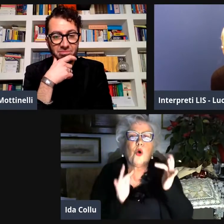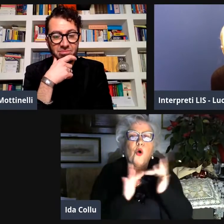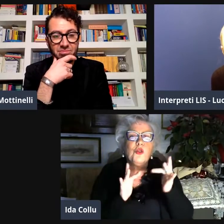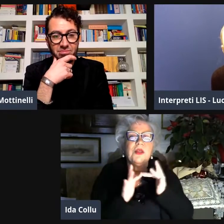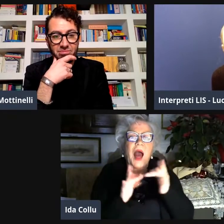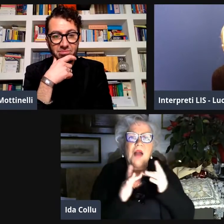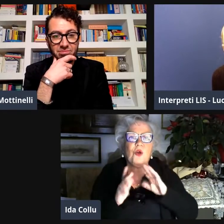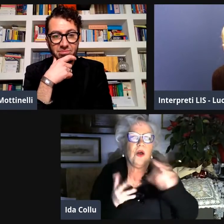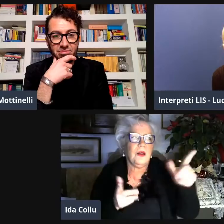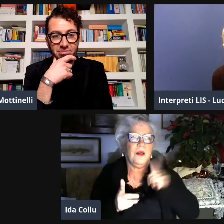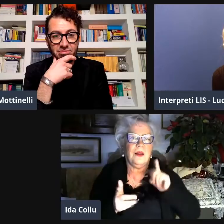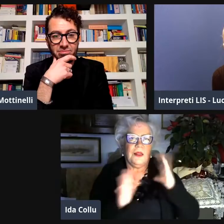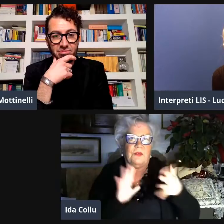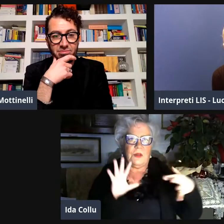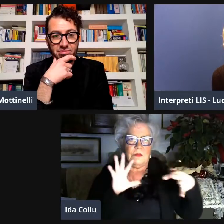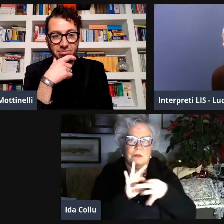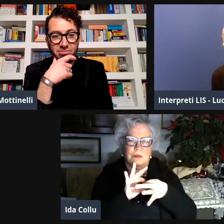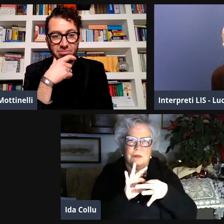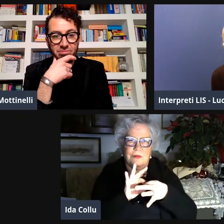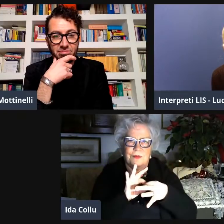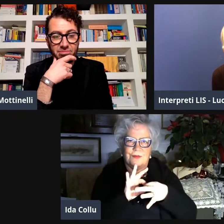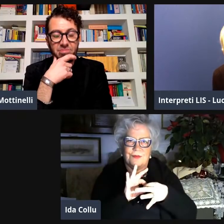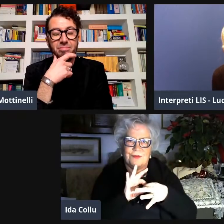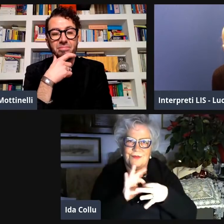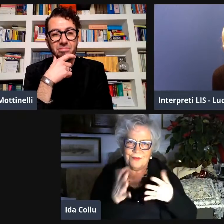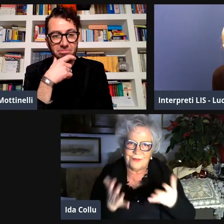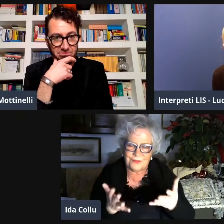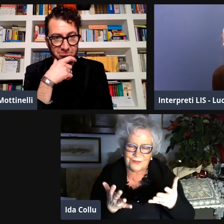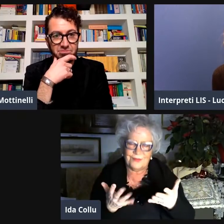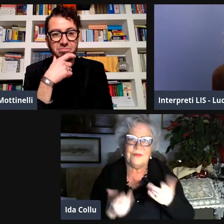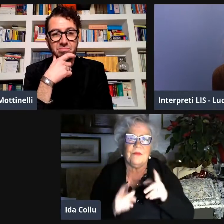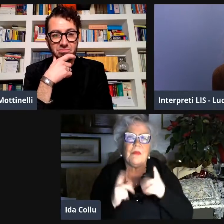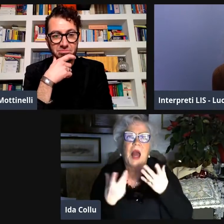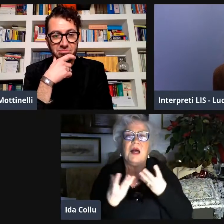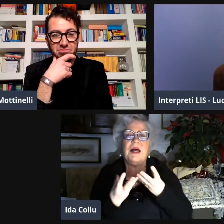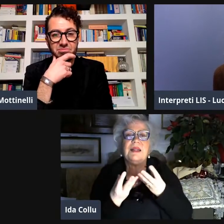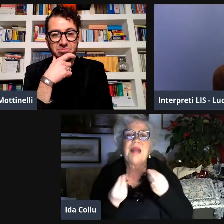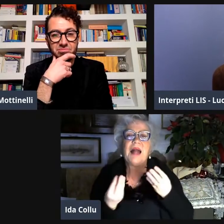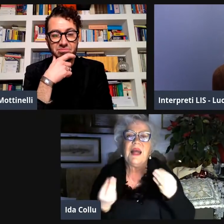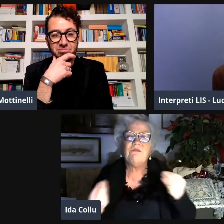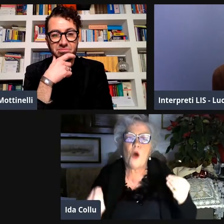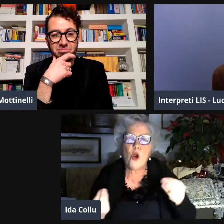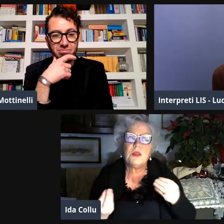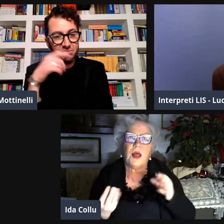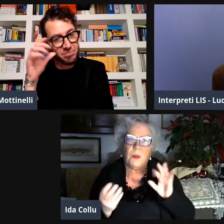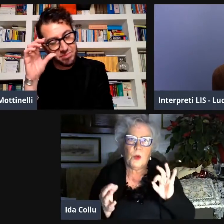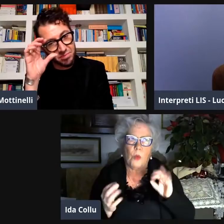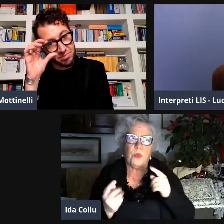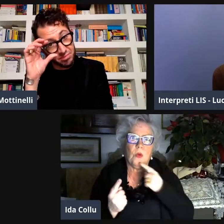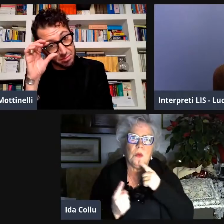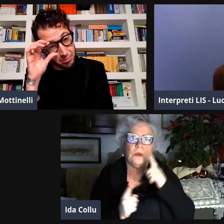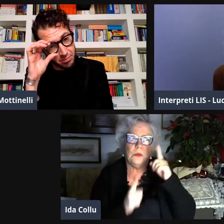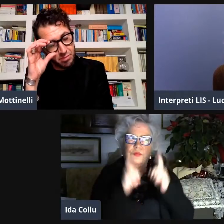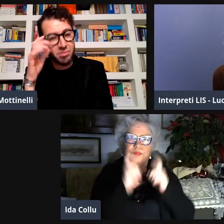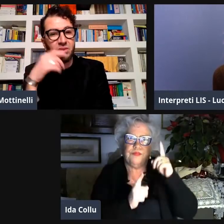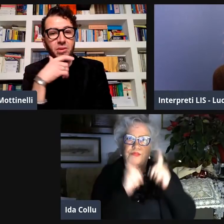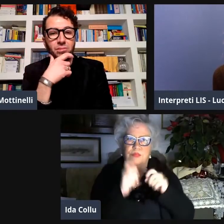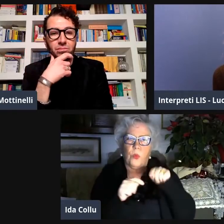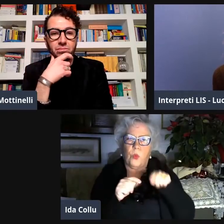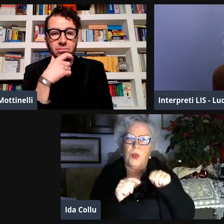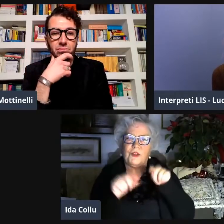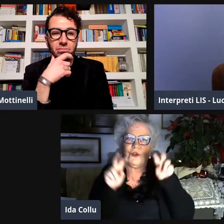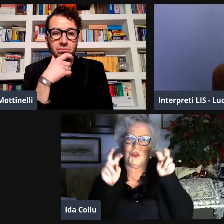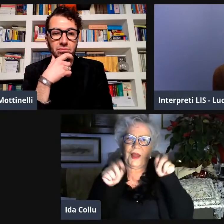'accordo su questo punto. Su questo punto infatti noi diciamo che abbiamo legato. Tante